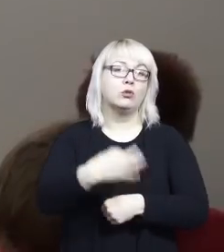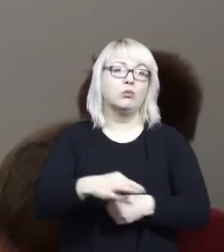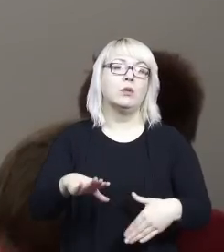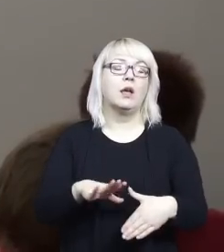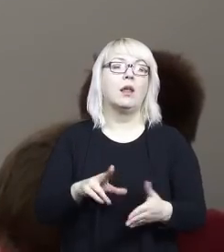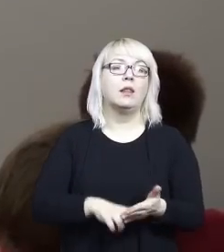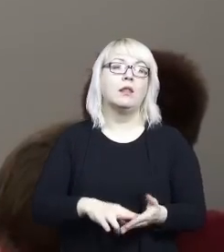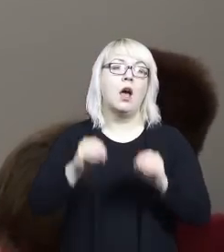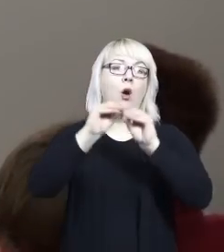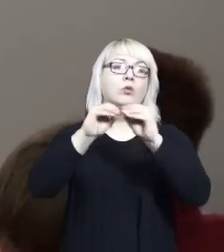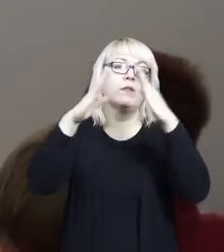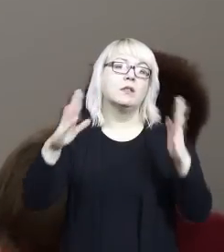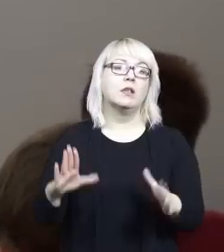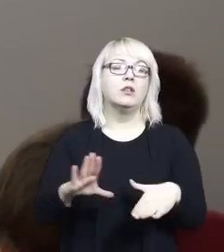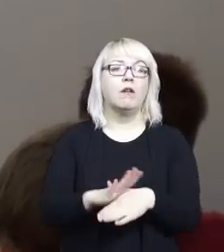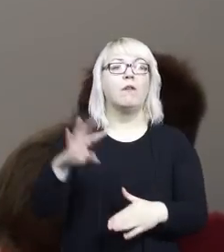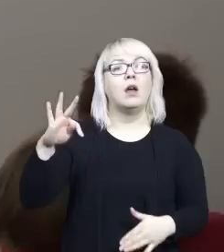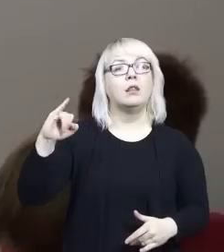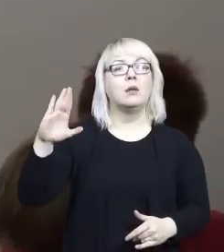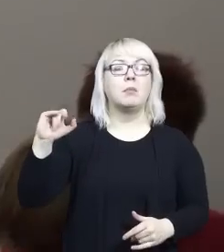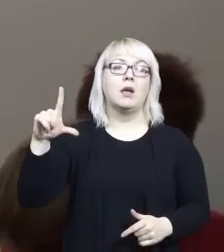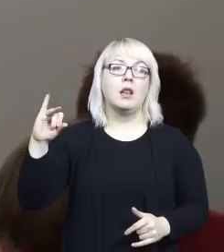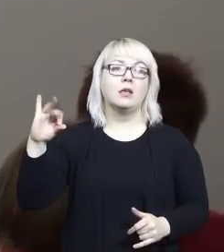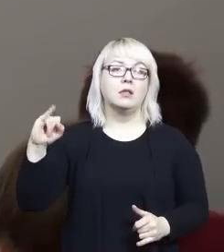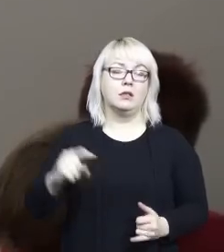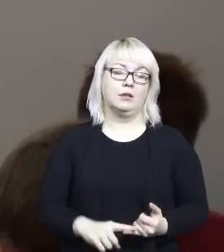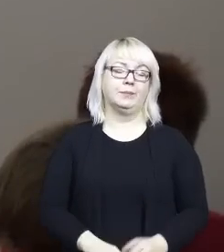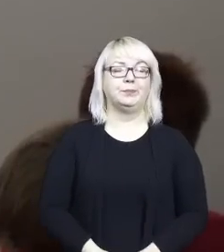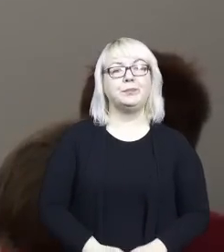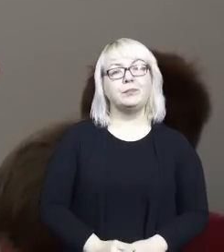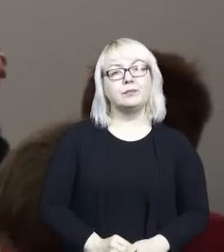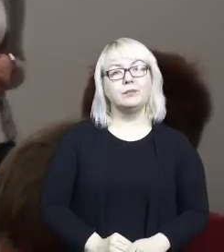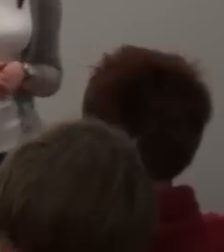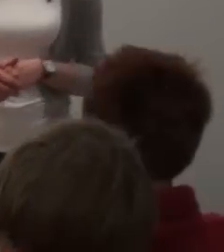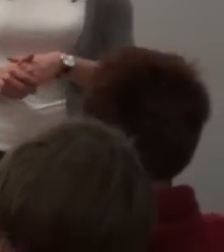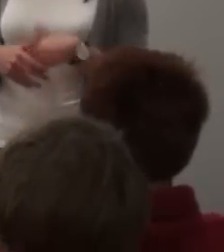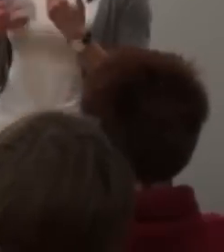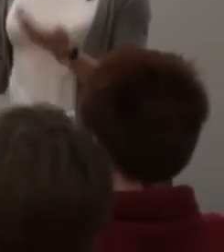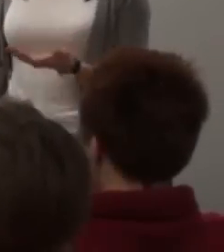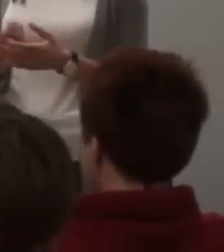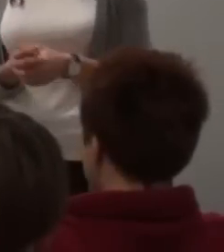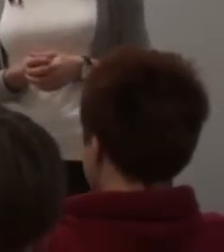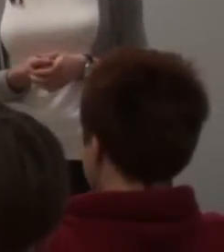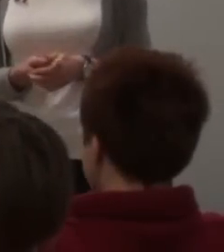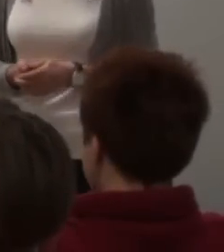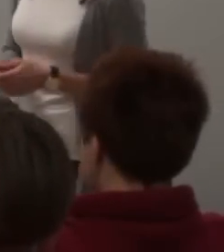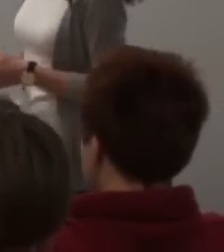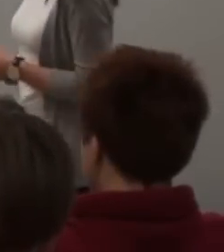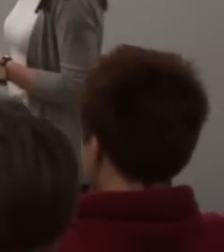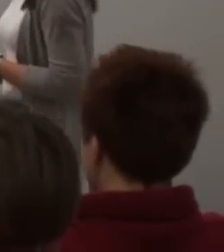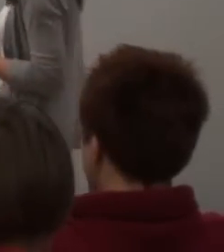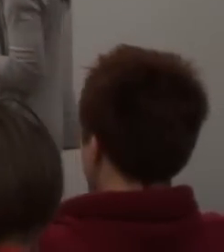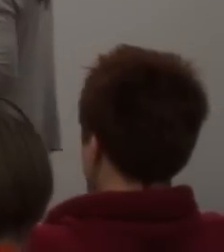który dla kolejnego studenta Lewana dał szansę na normalne wejście